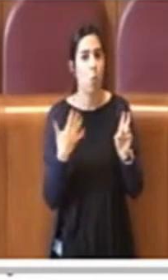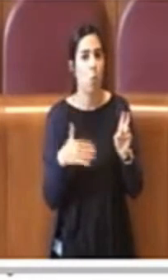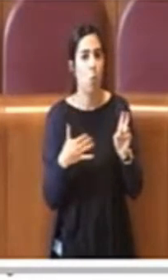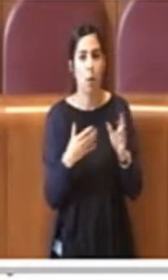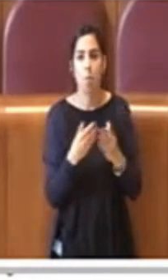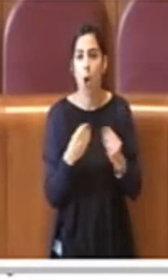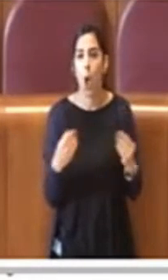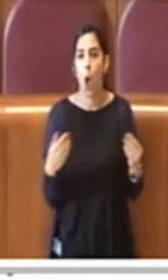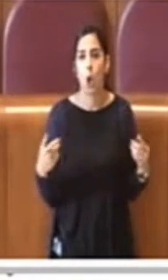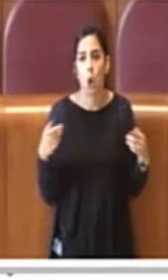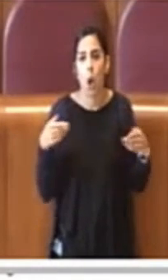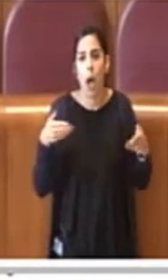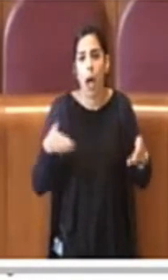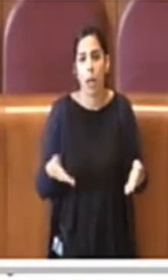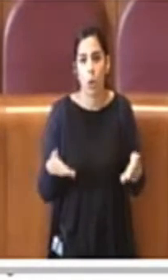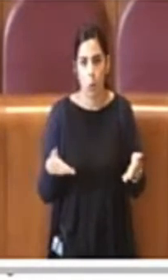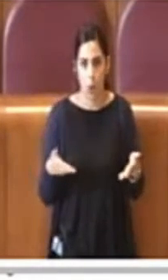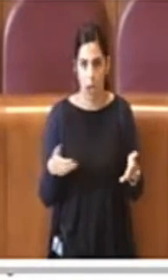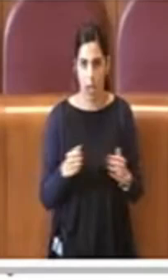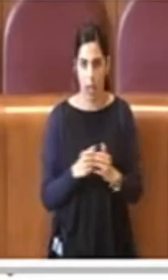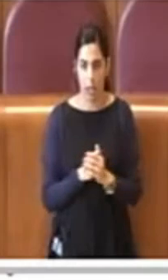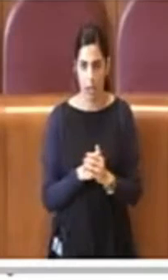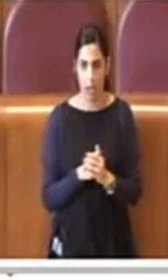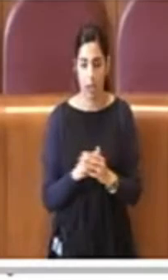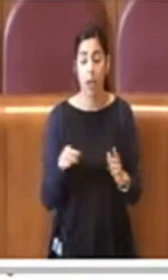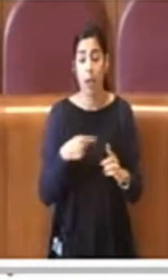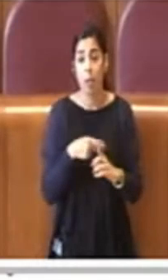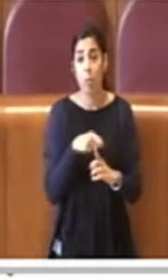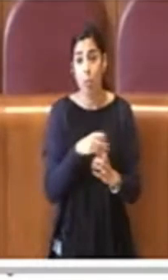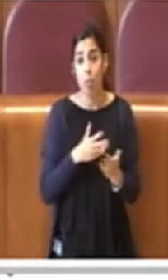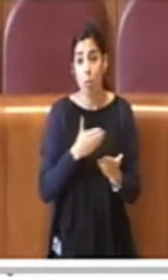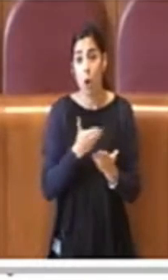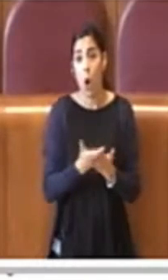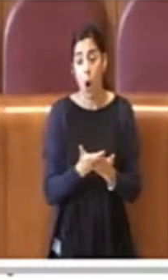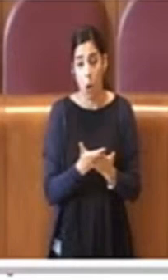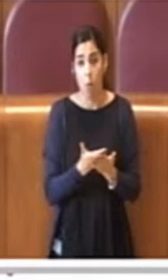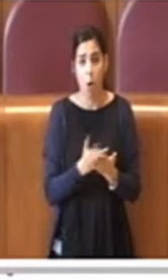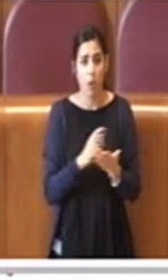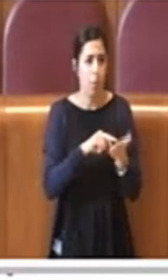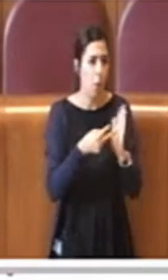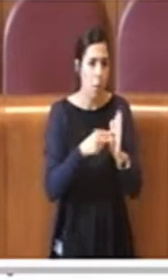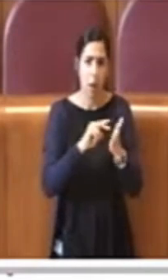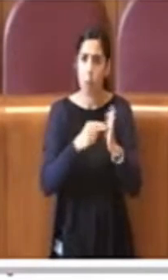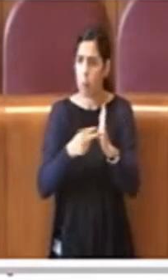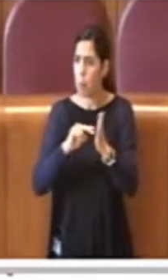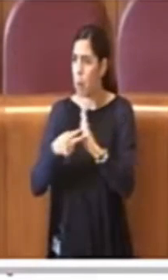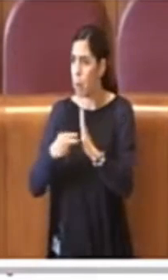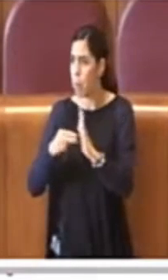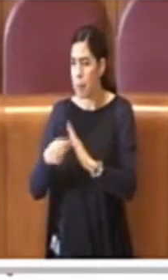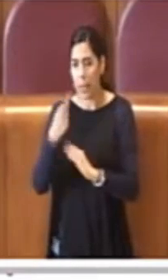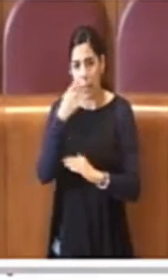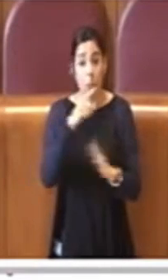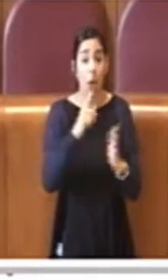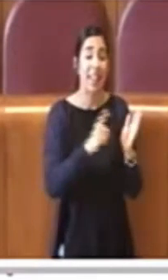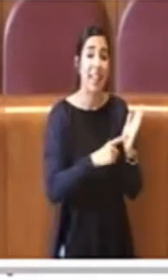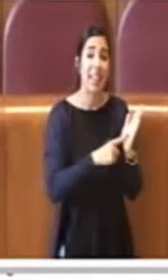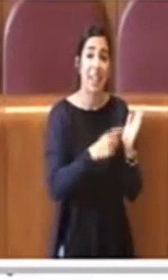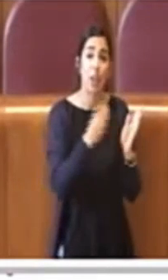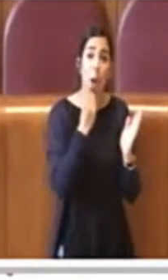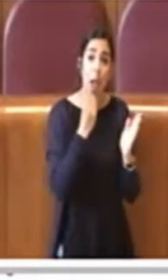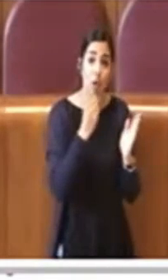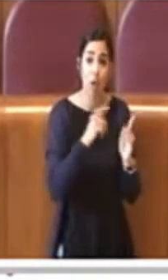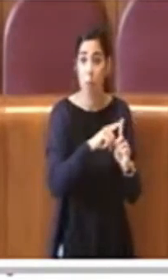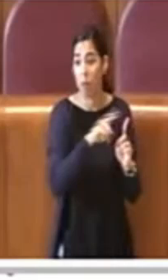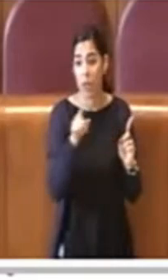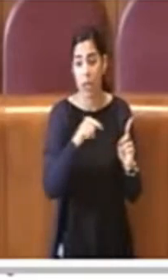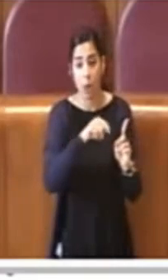e che abbraccia tutta una serie di problematiche che vanno dal diritto al cibo fino